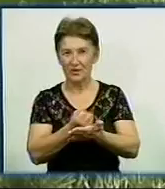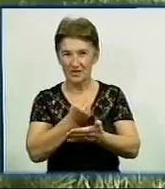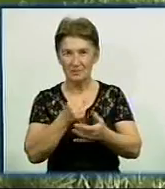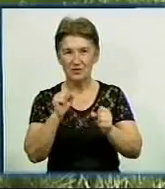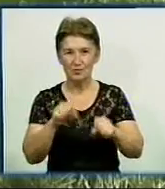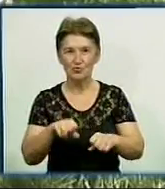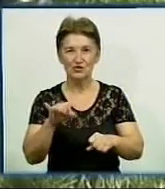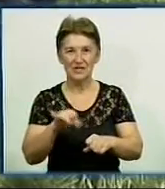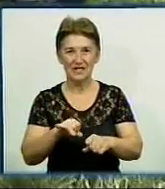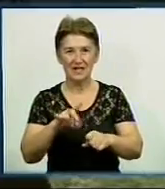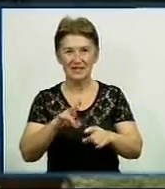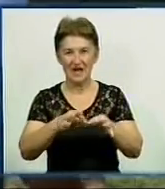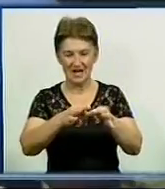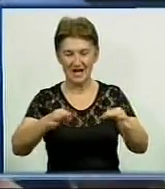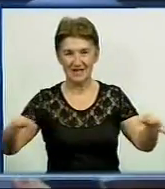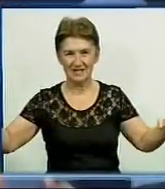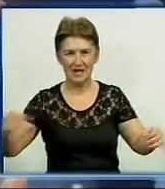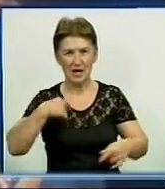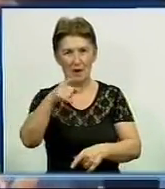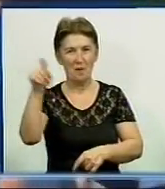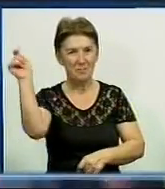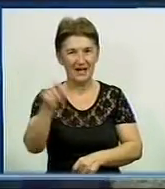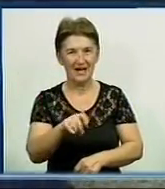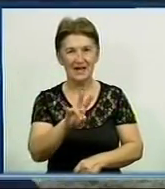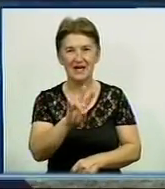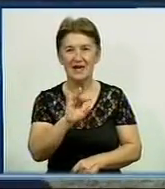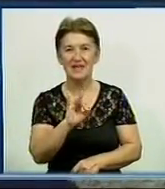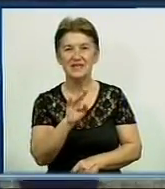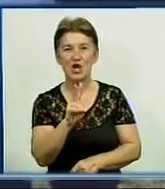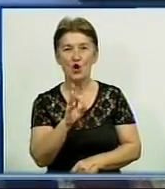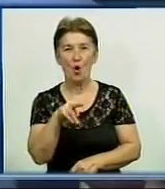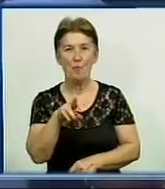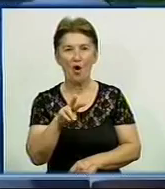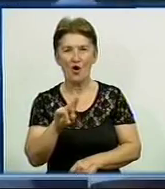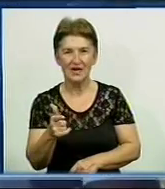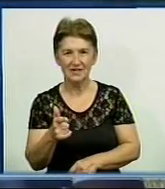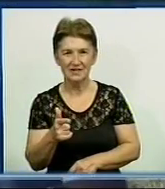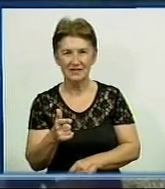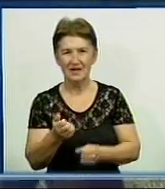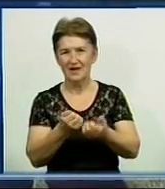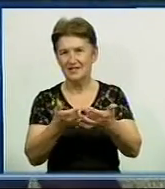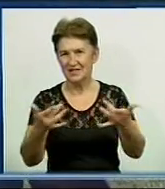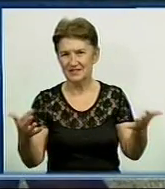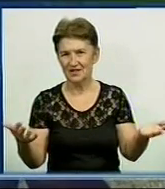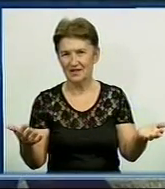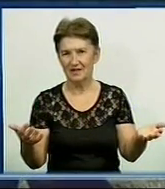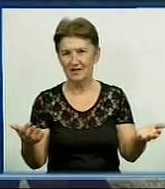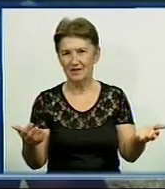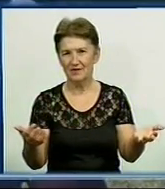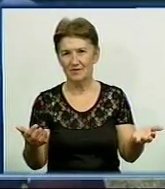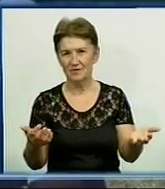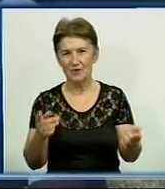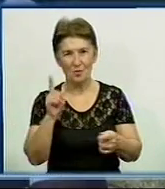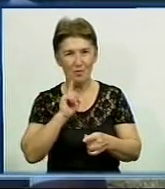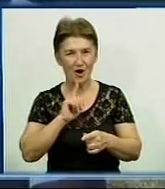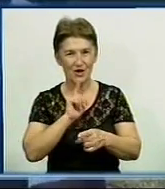і балансуючи на канаті. Ми приїхали з Нікополя, привезли з леклайни, з тропою, нескільки. Показуємо,